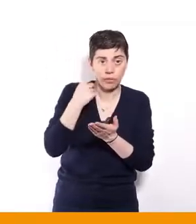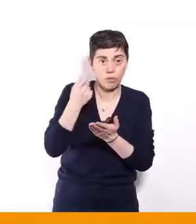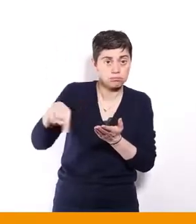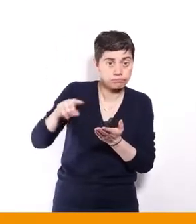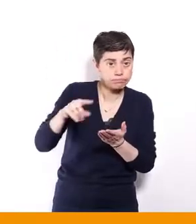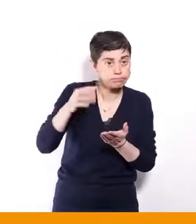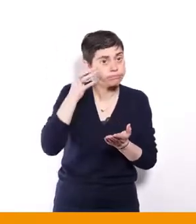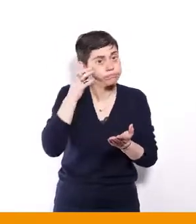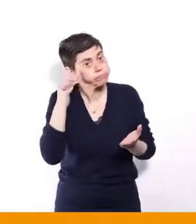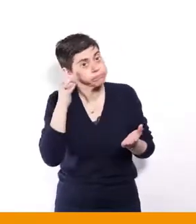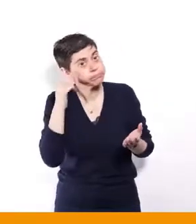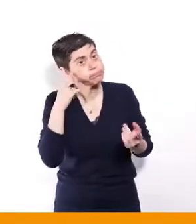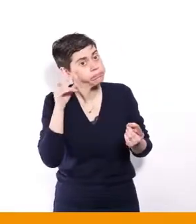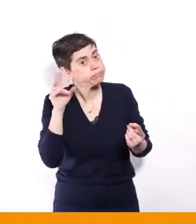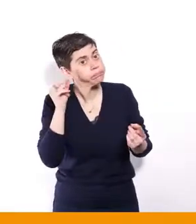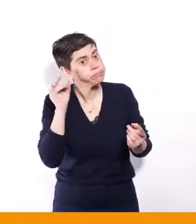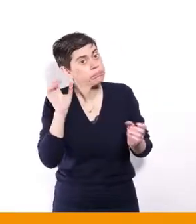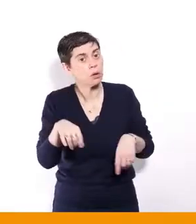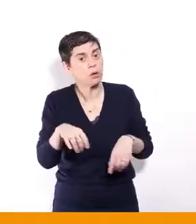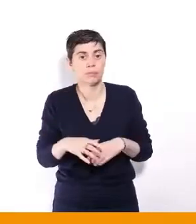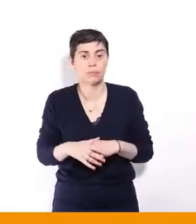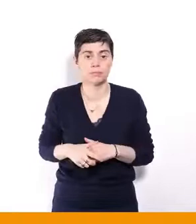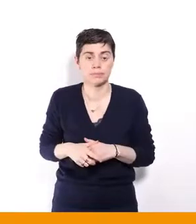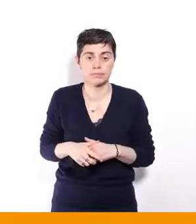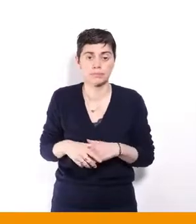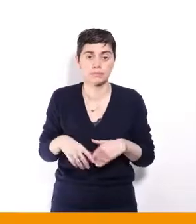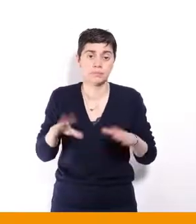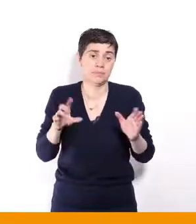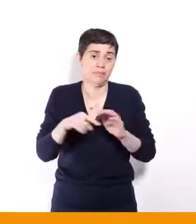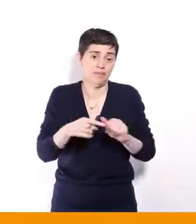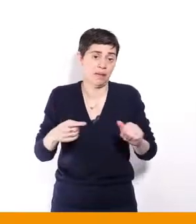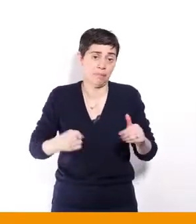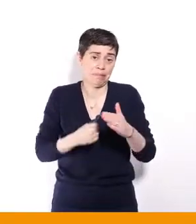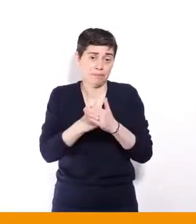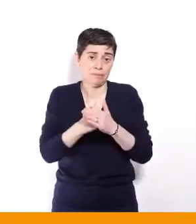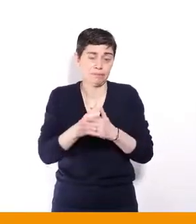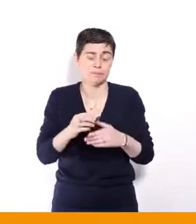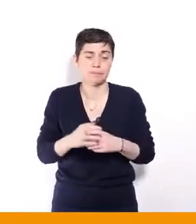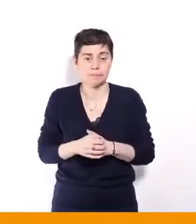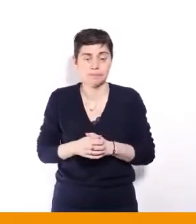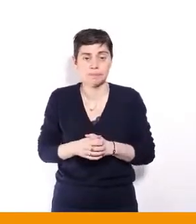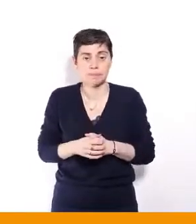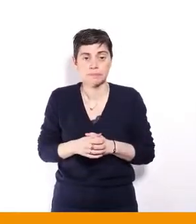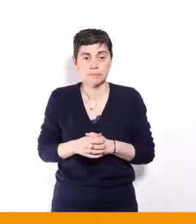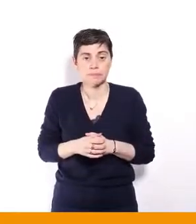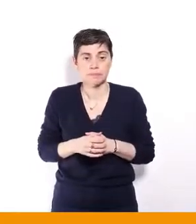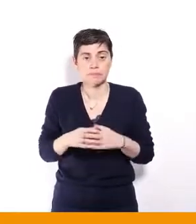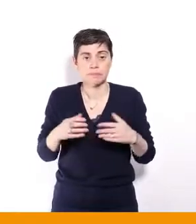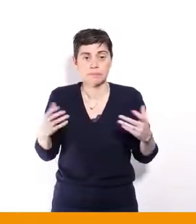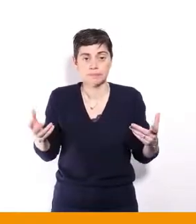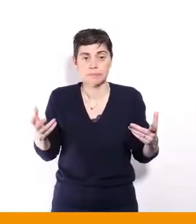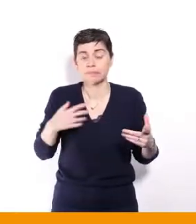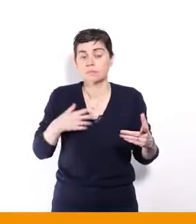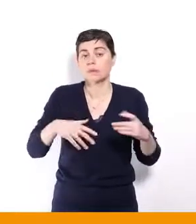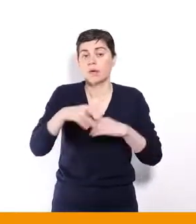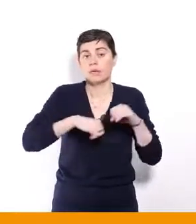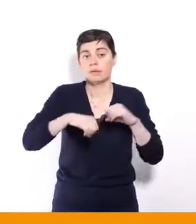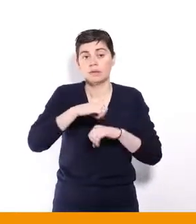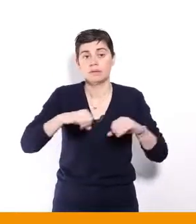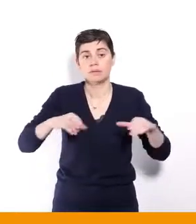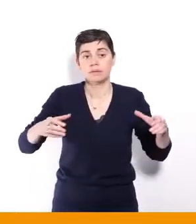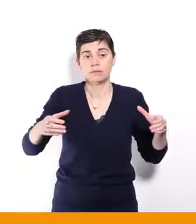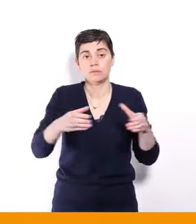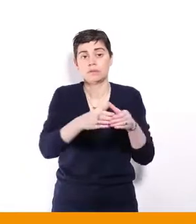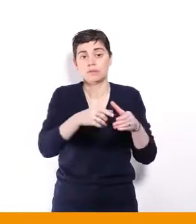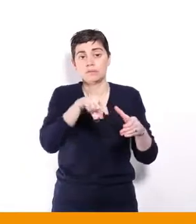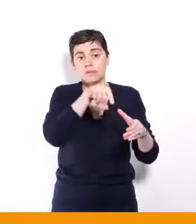peut. Mais en tout cas, vous savez, nous on a… Quand on est engagé dans une organisation comme la nôtre, avec des